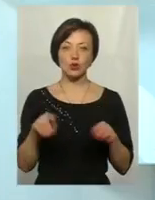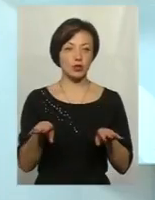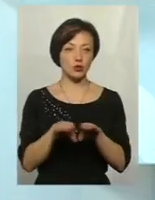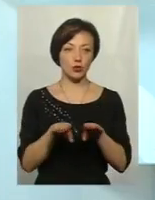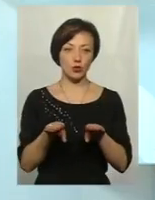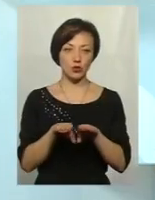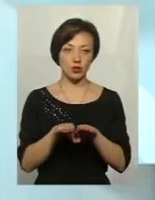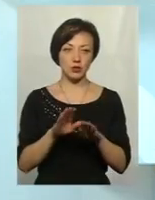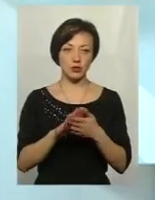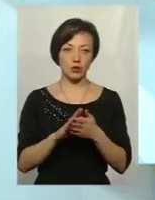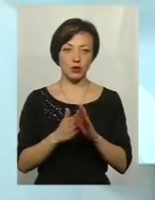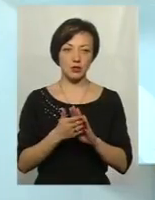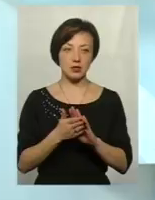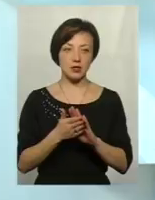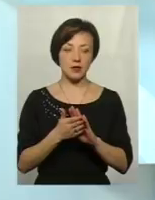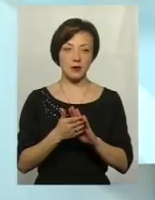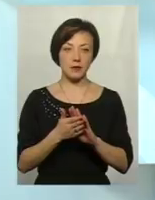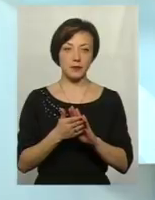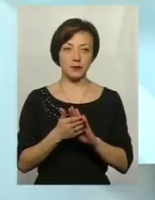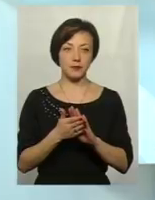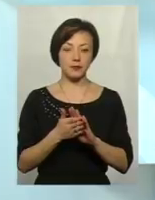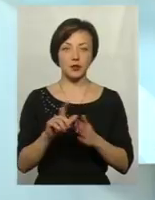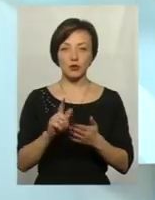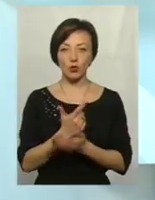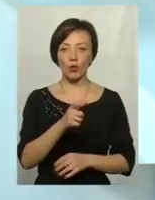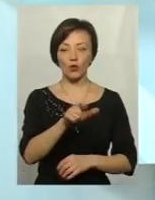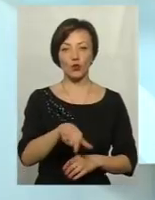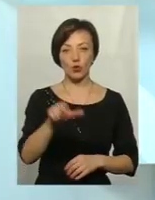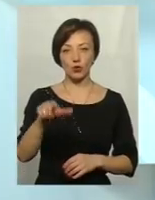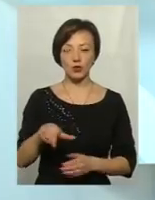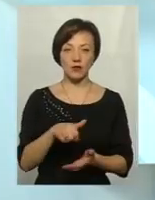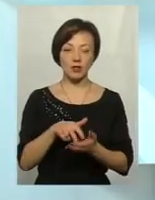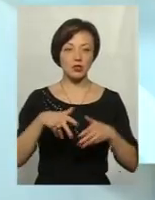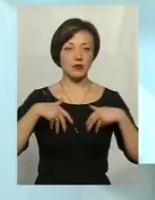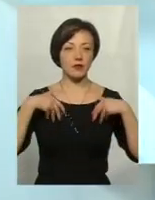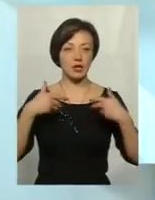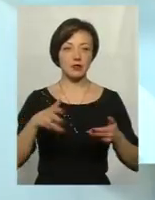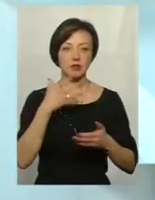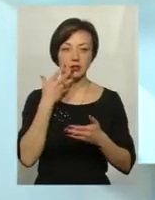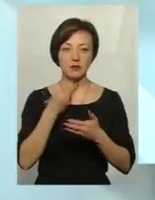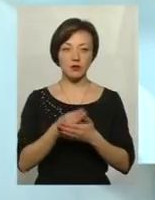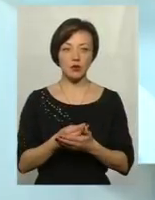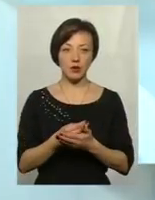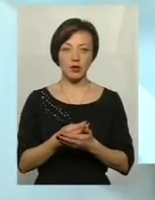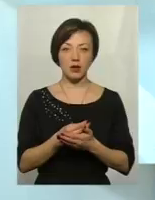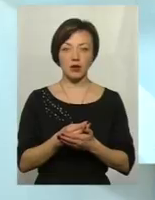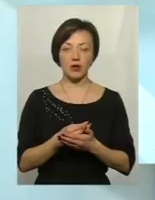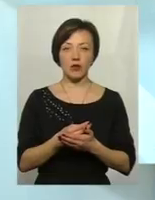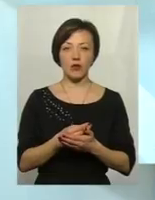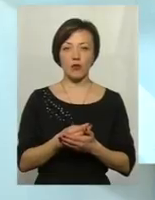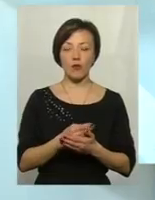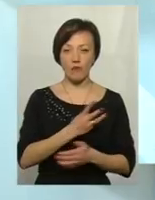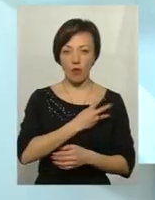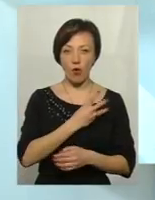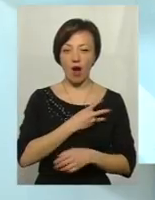схоже. Знову ж таки, люди вийшли виказати свої волевиявлення, а влада, замість того,